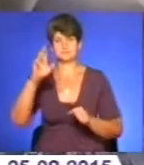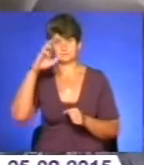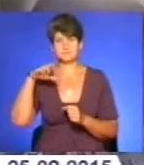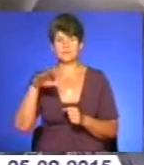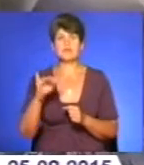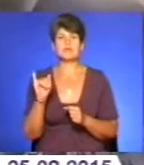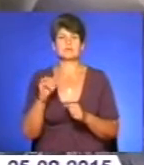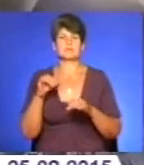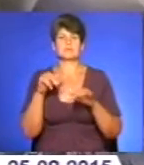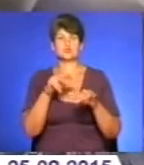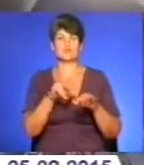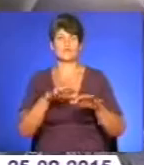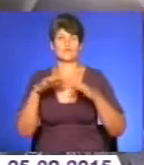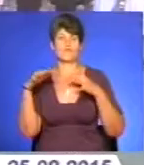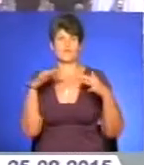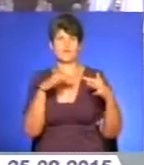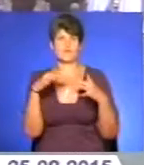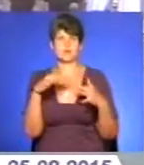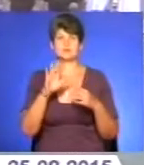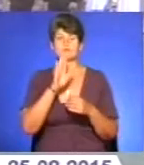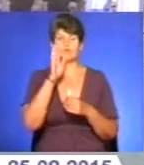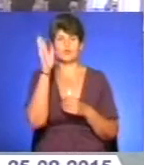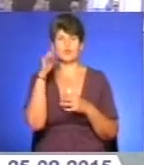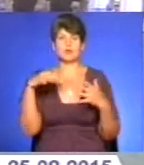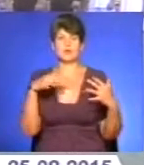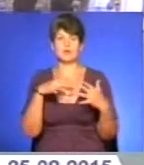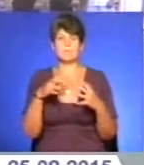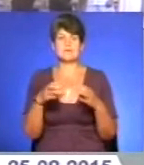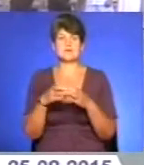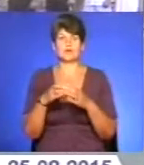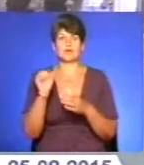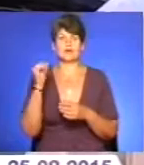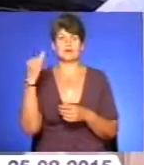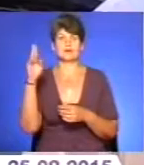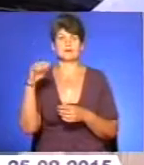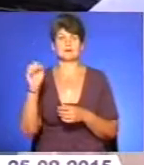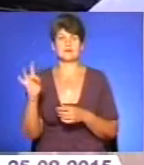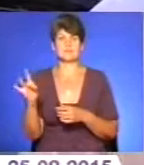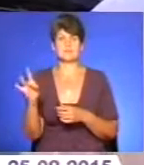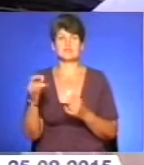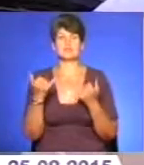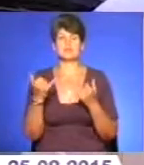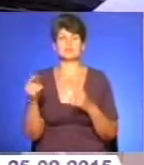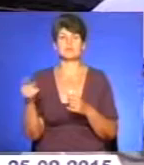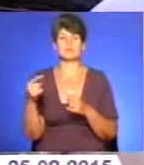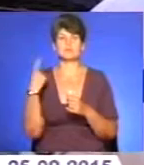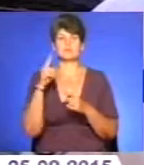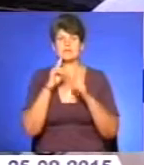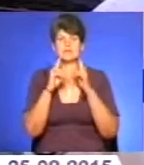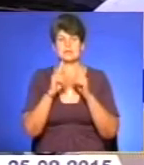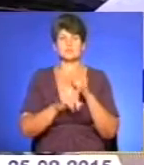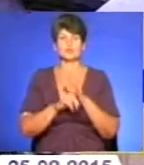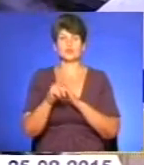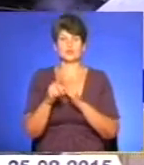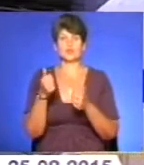та пішов воювати з ворогом. Воював у батальйоні «Айдар». Сьогодні Тернопільська обласна рада за початковий